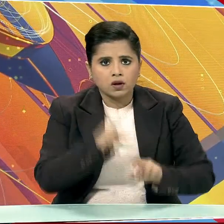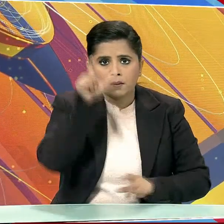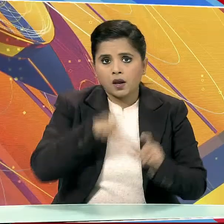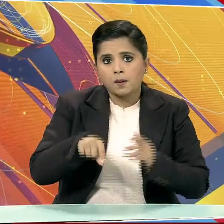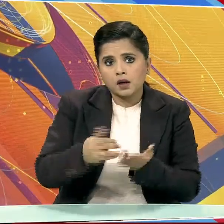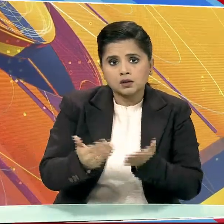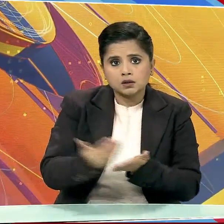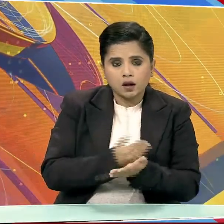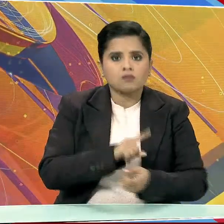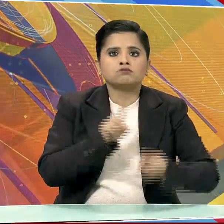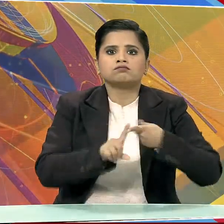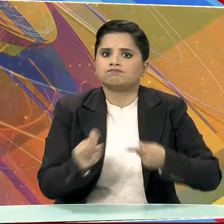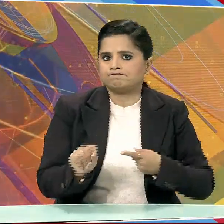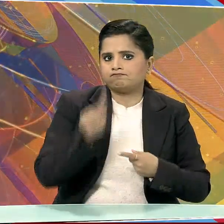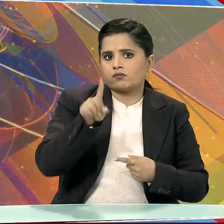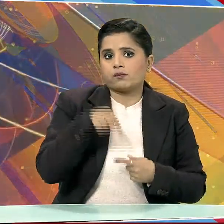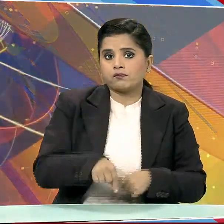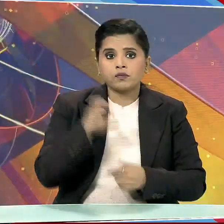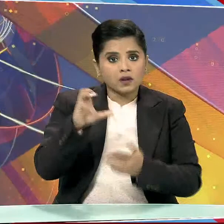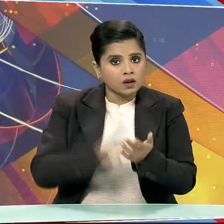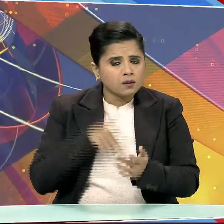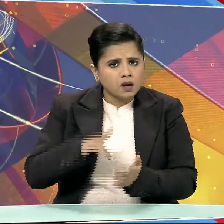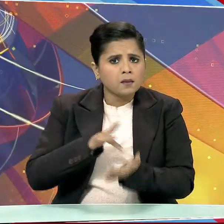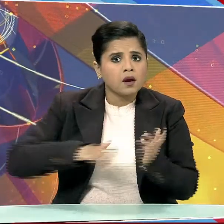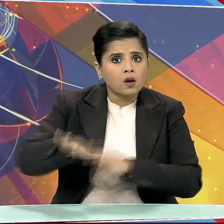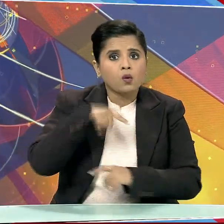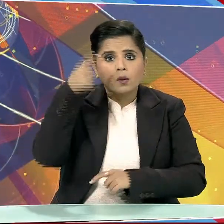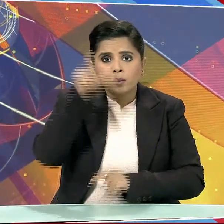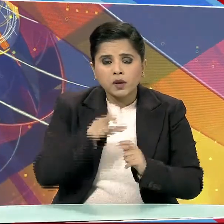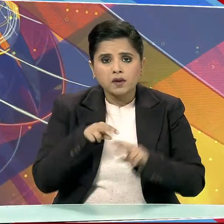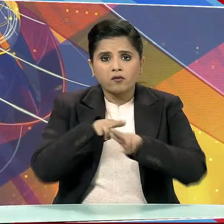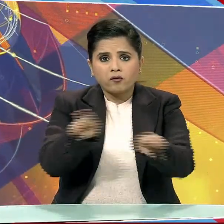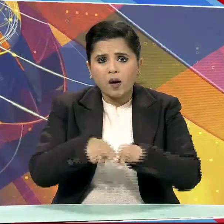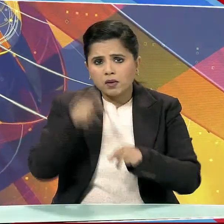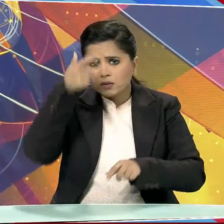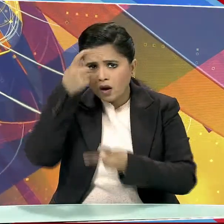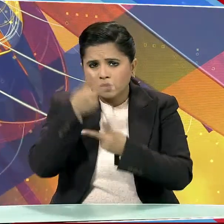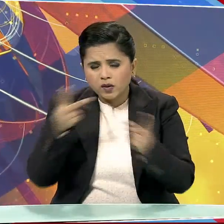सुरक्षा प्रात्मिक्ता मुख्यमंत्री ने प्रभावित परिवारों से मुलाकात की